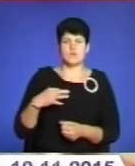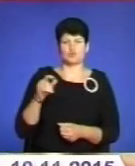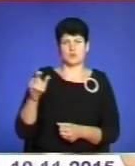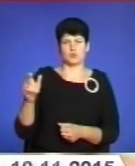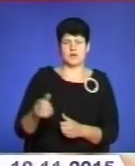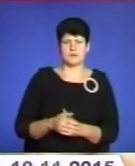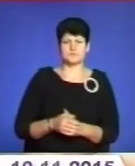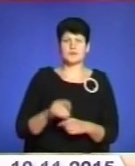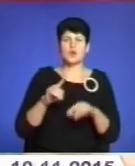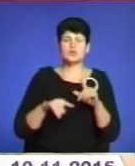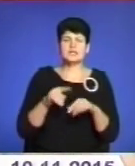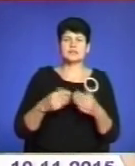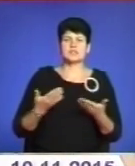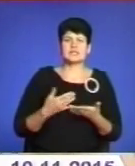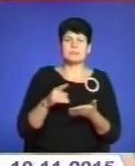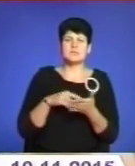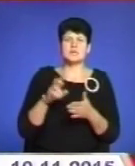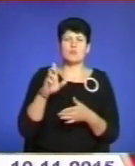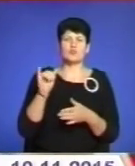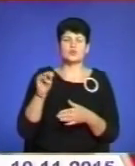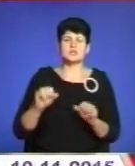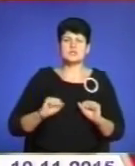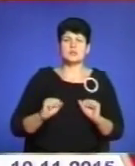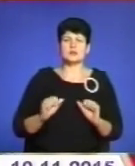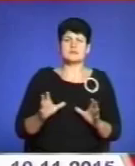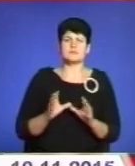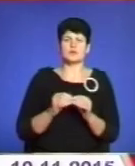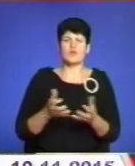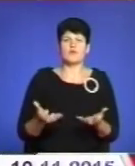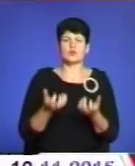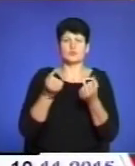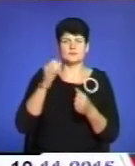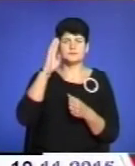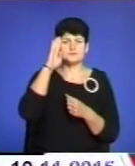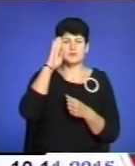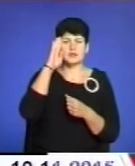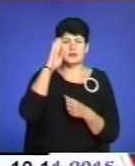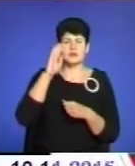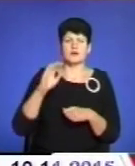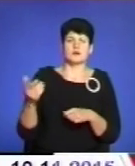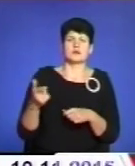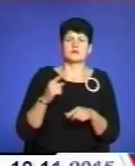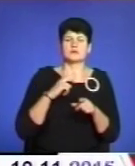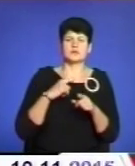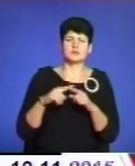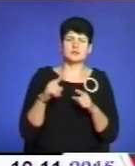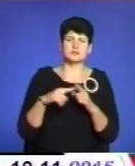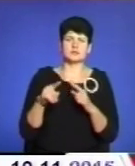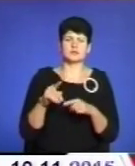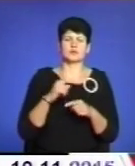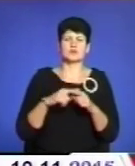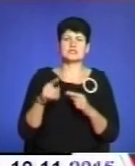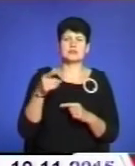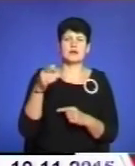Родина і жителі міста Бучач намагаються спільними зусиллями врятувати Олександра. Гострий лімфобласний лейкоз – такий діагноз застав